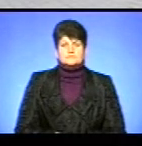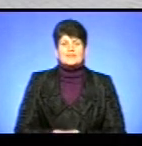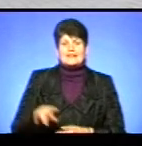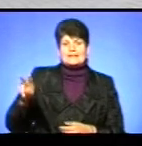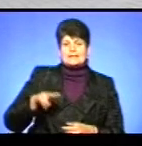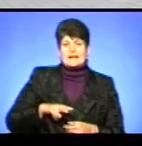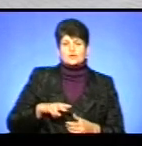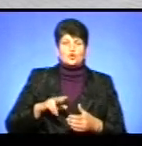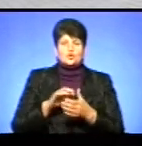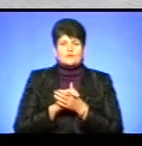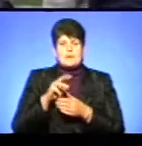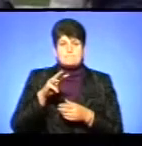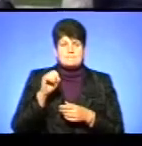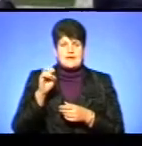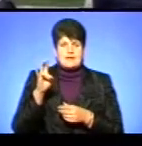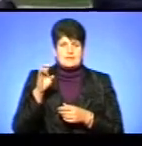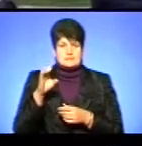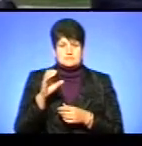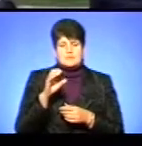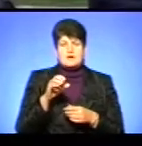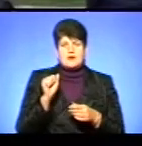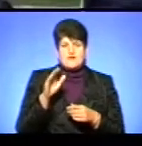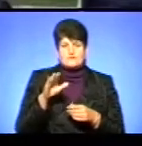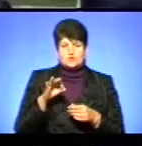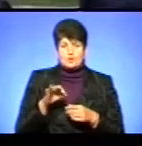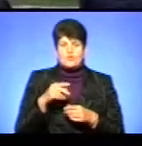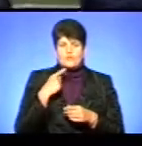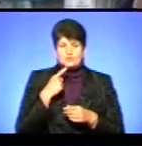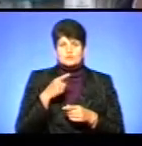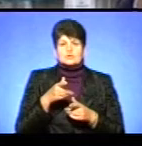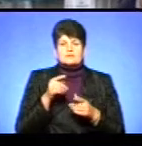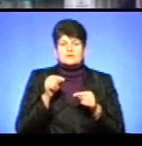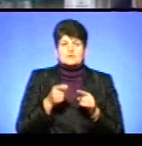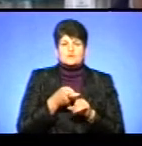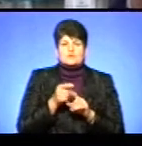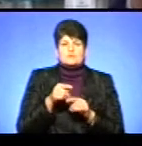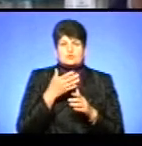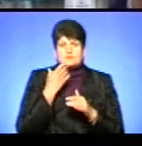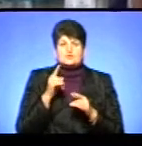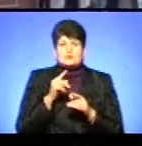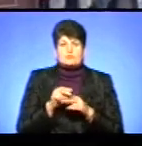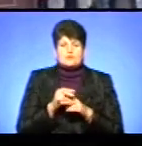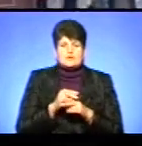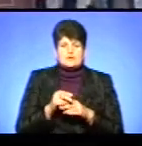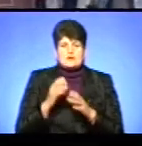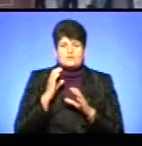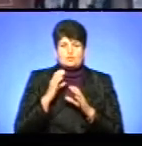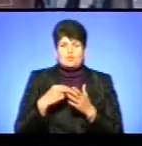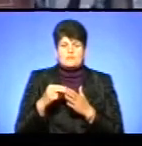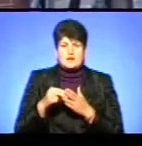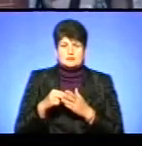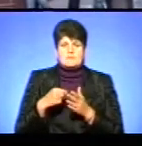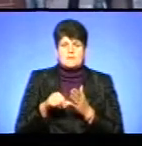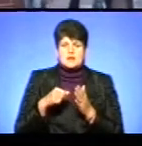Директор товариства «Менсавто» Андрій Намака розповідає, через те, що немає за що ремонтувати автобуси, купувати пальне та виплачувати